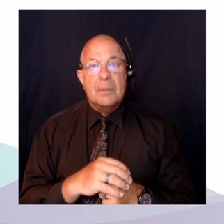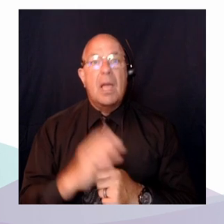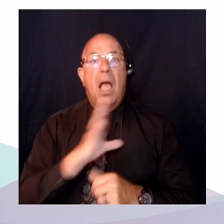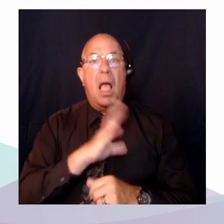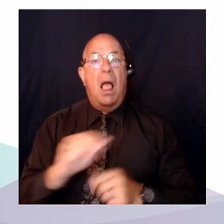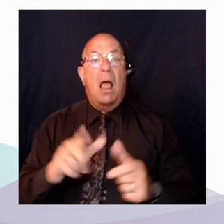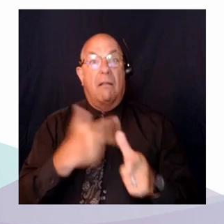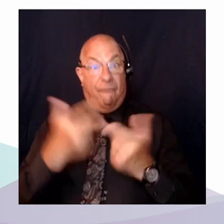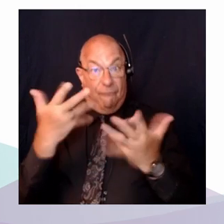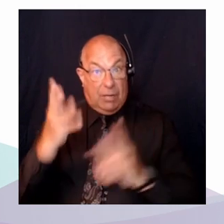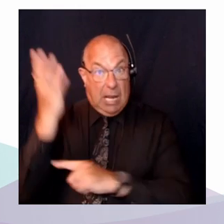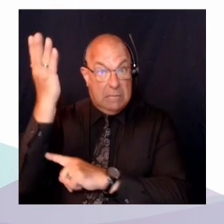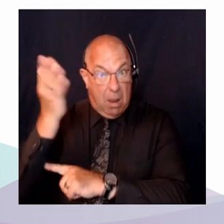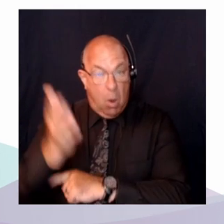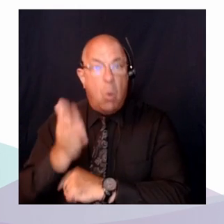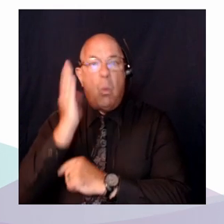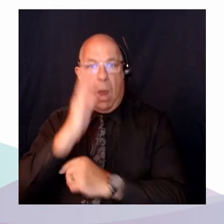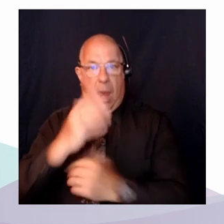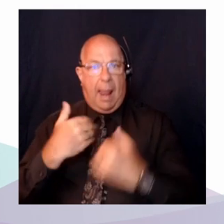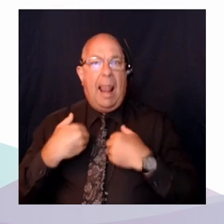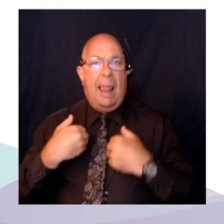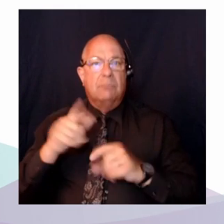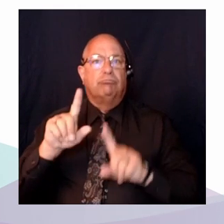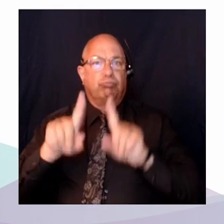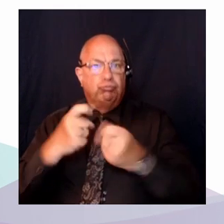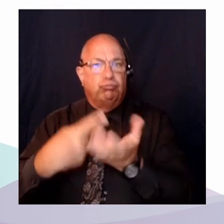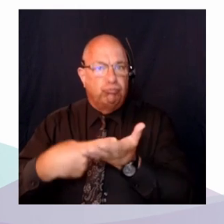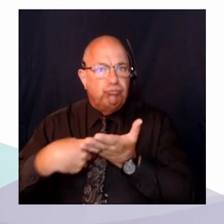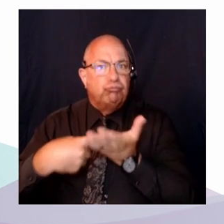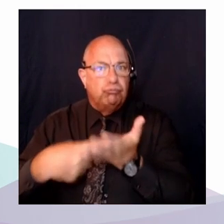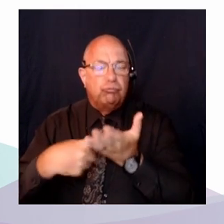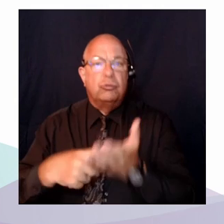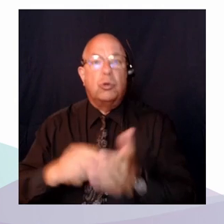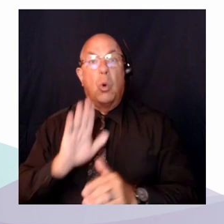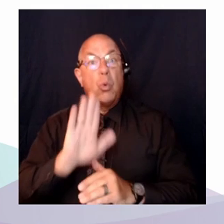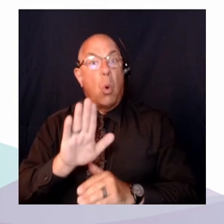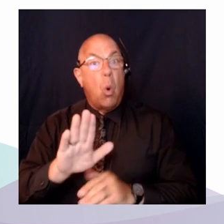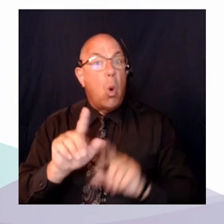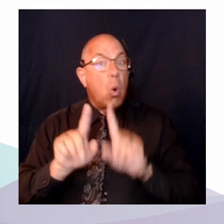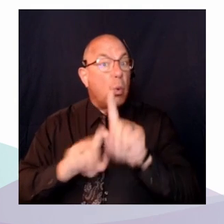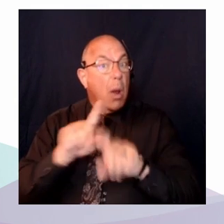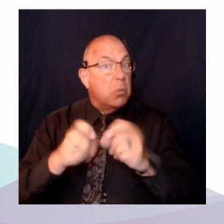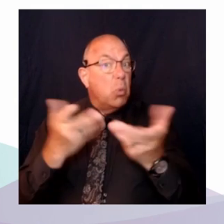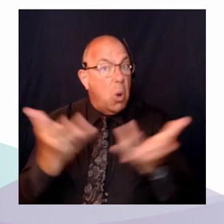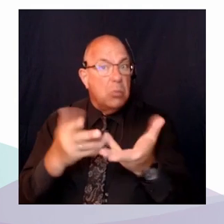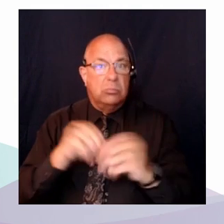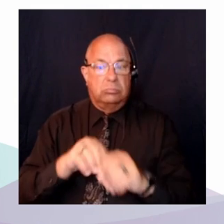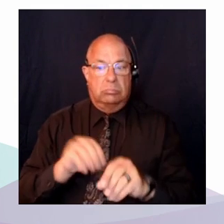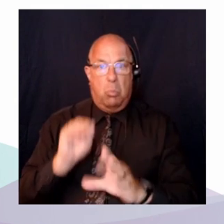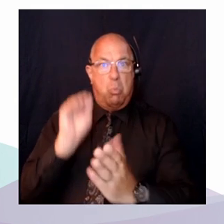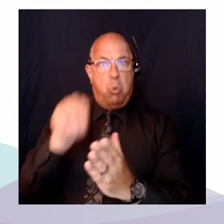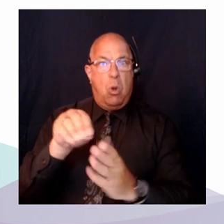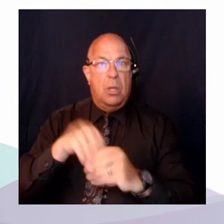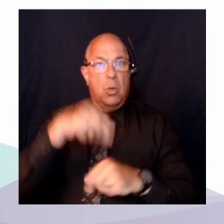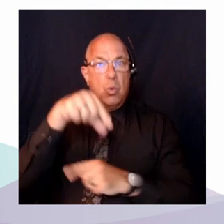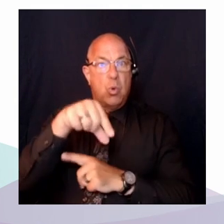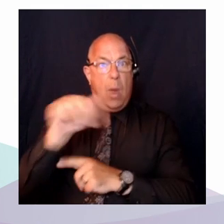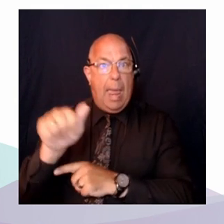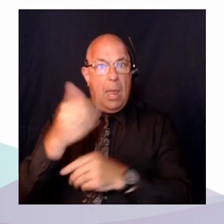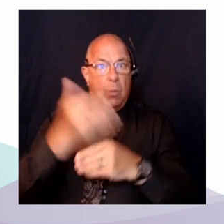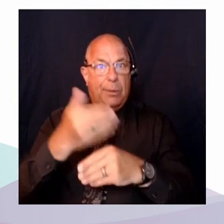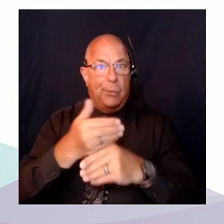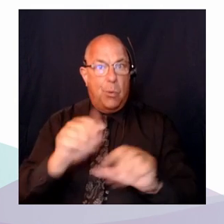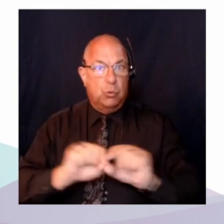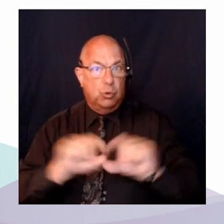Vézina. Vous pouvez soumettre vos questions en les tapant dans la fenêtre questions-réponses. Vous pouvez également